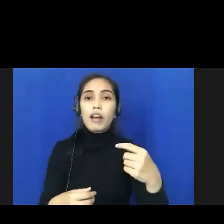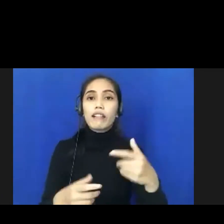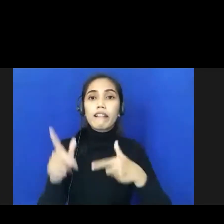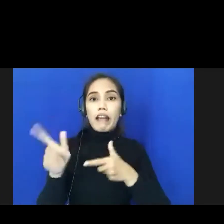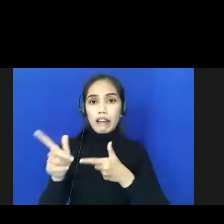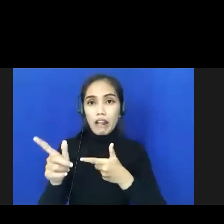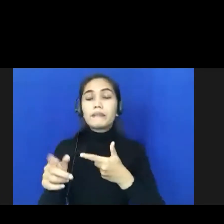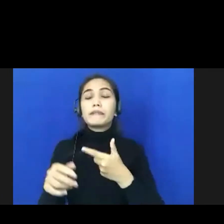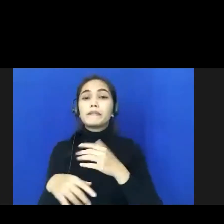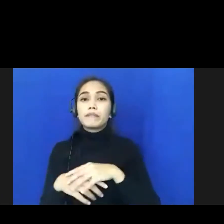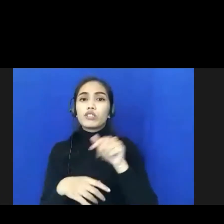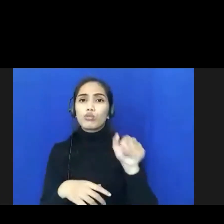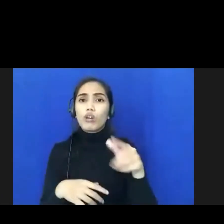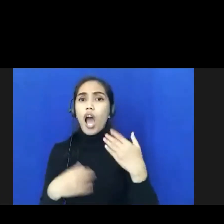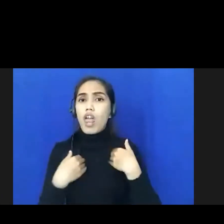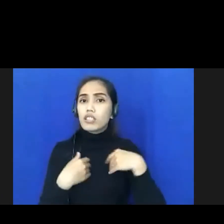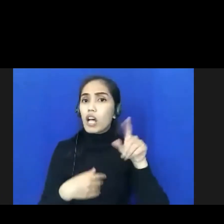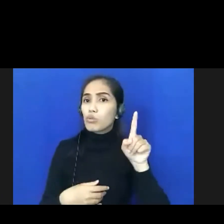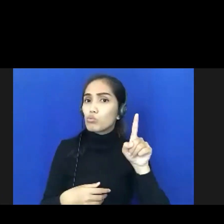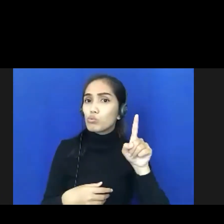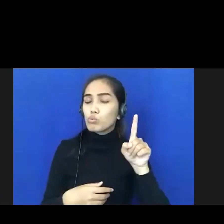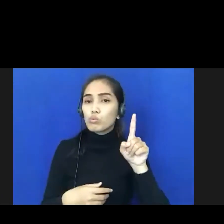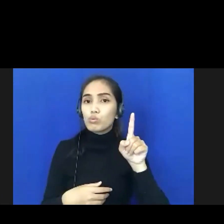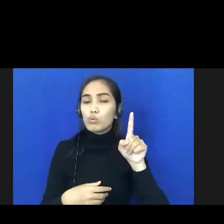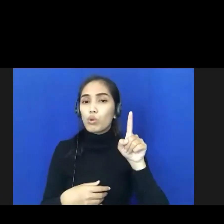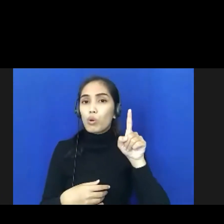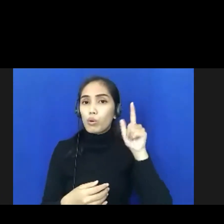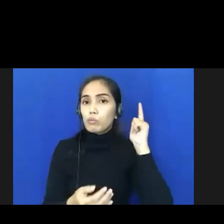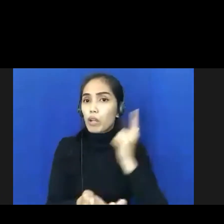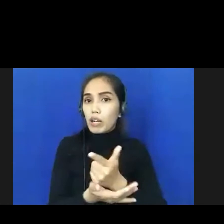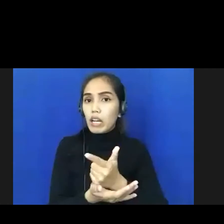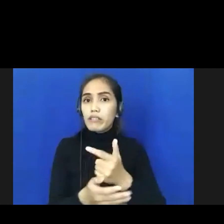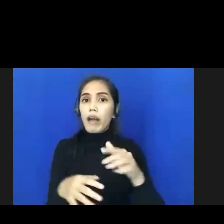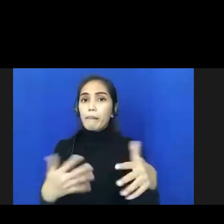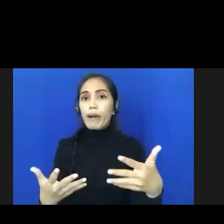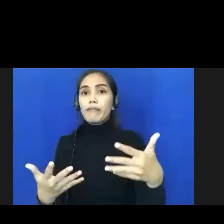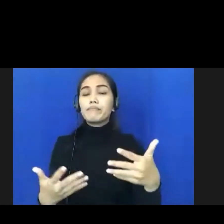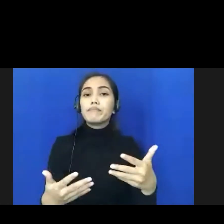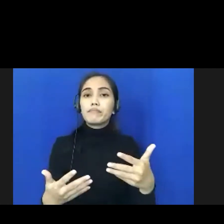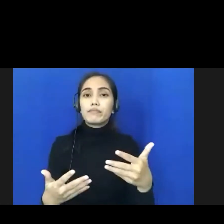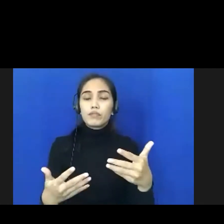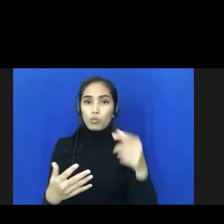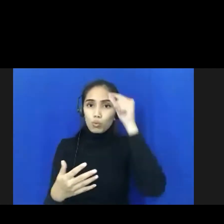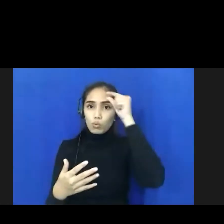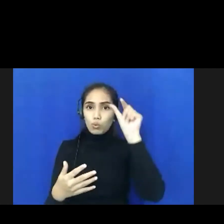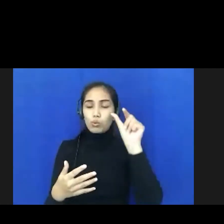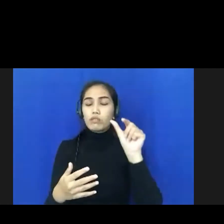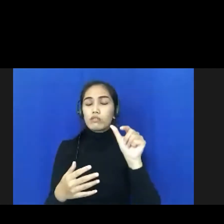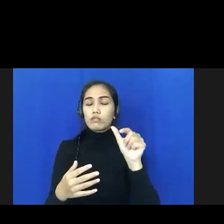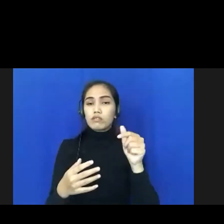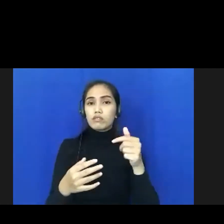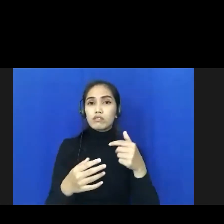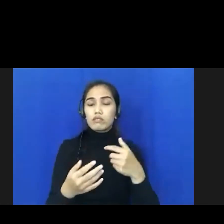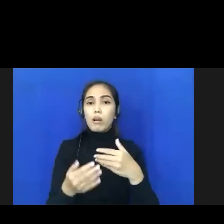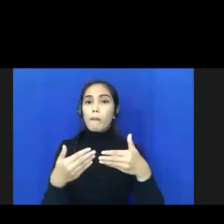Pindah, itu ada satu penegasan kepada kita untuk ada yang namanya